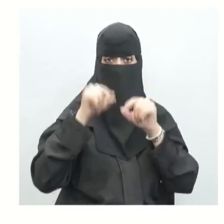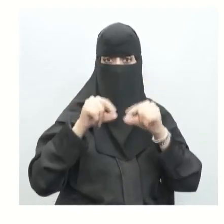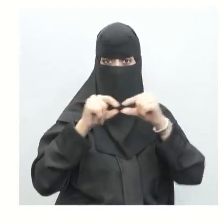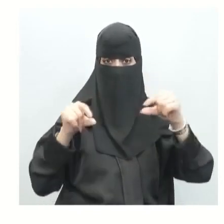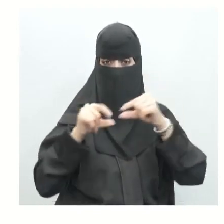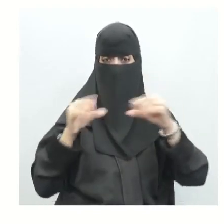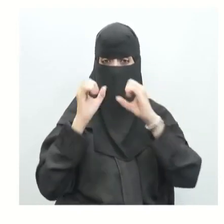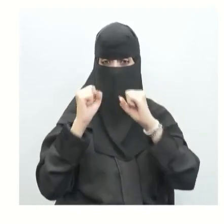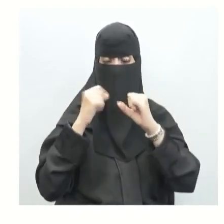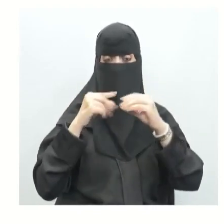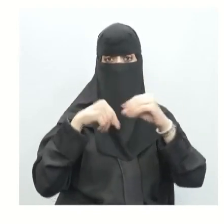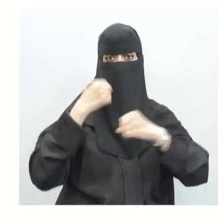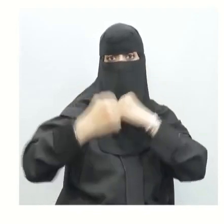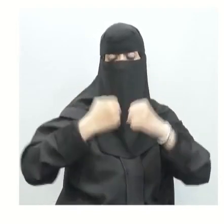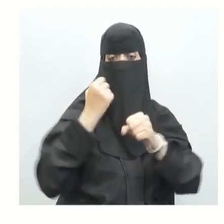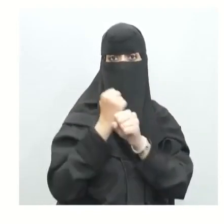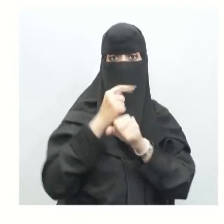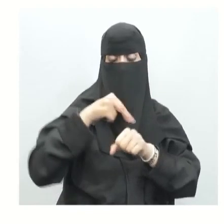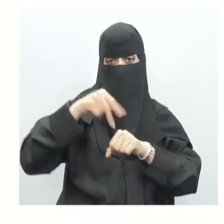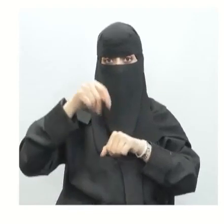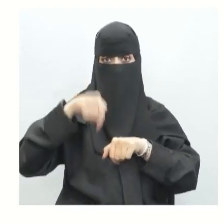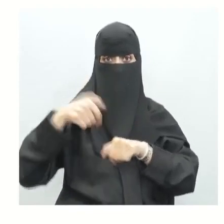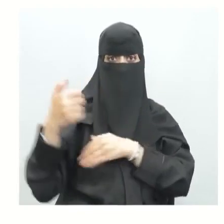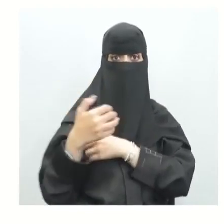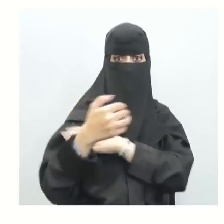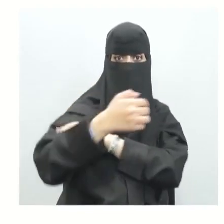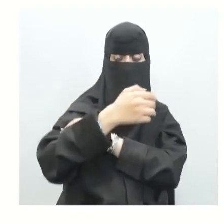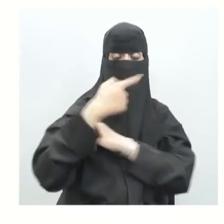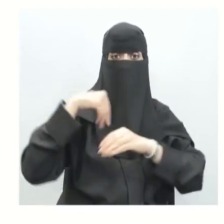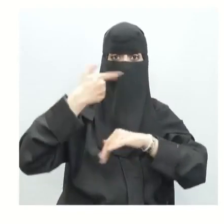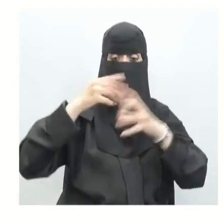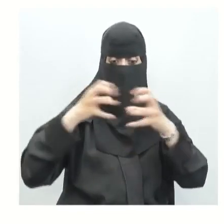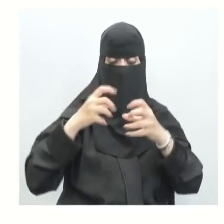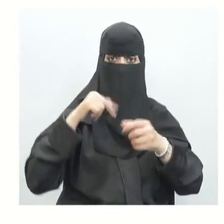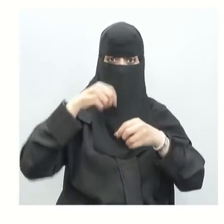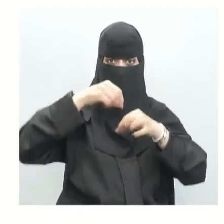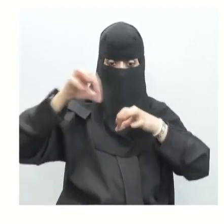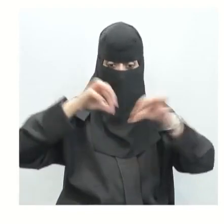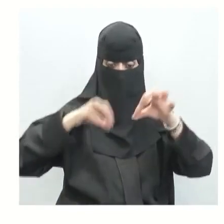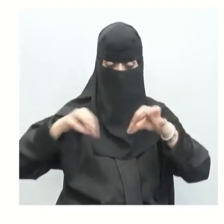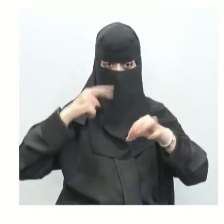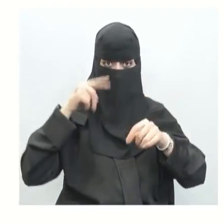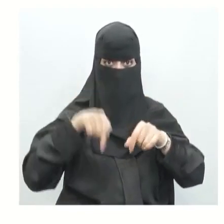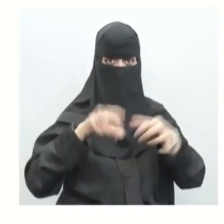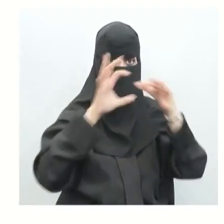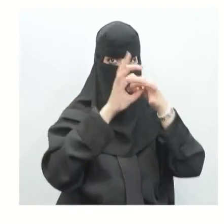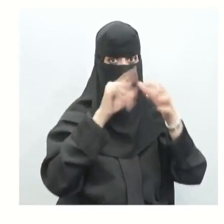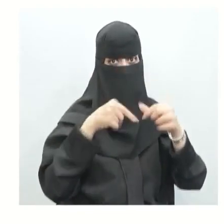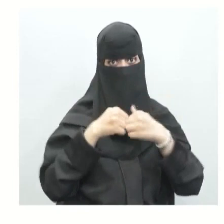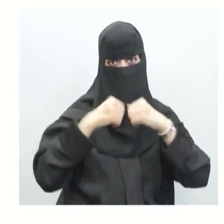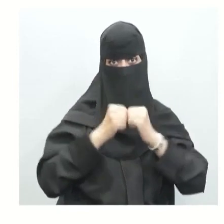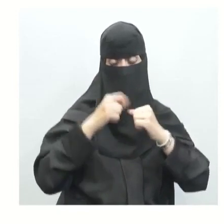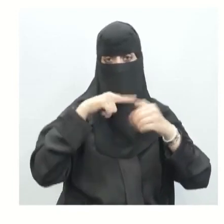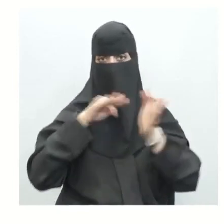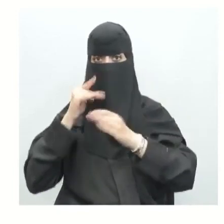سميكة ذات دور فعال في حركة العظام والعضلات بمعنى أنه عندما قمنا بالتشريح سوف نشاهد الأربطة التي رابطت بين العظام